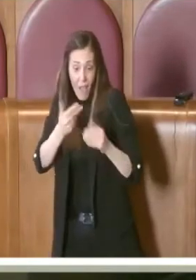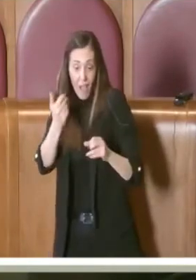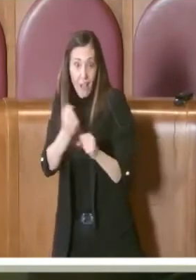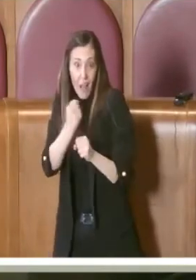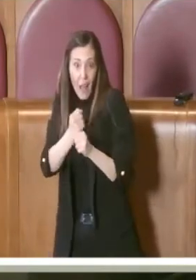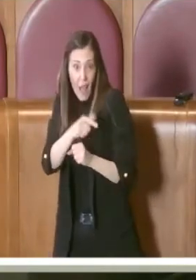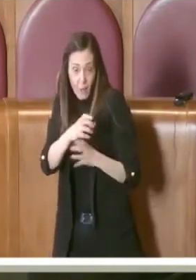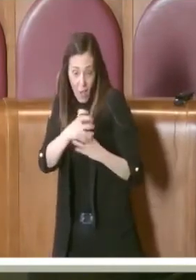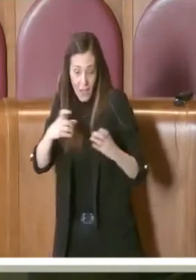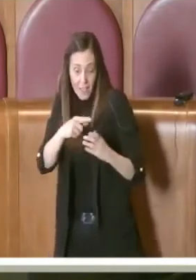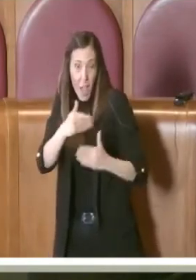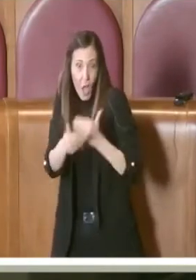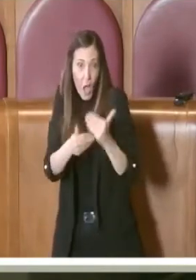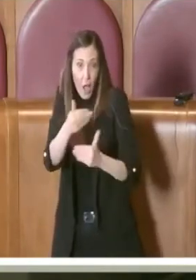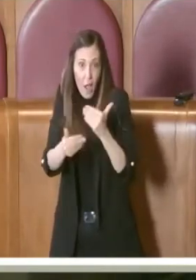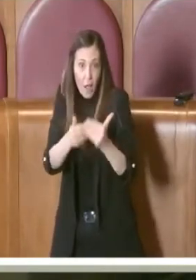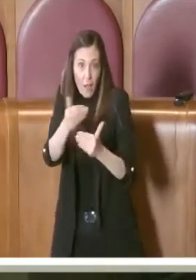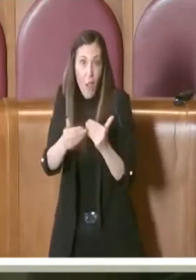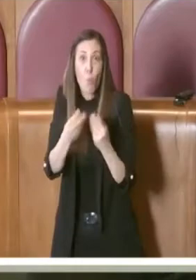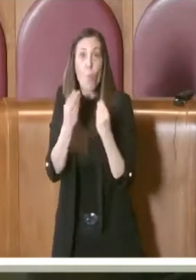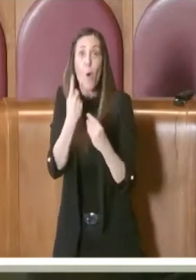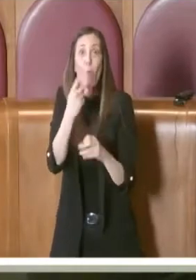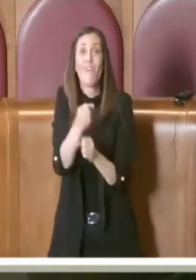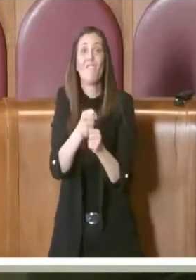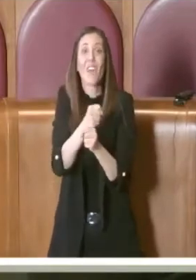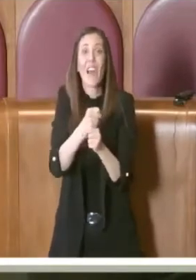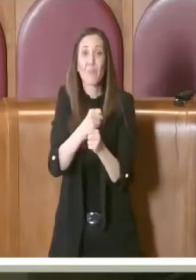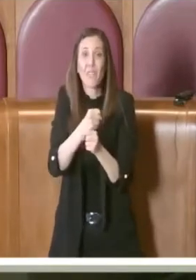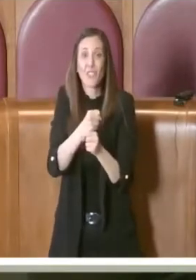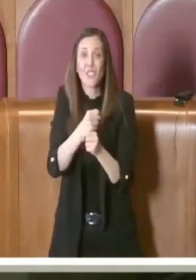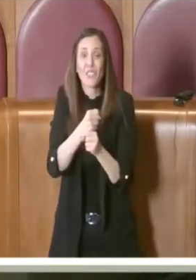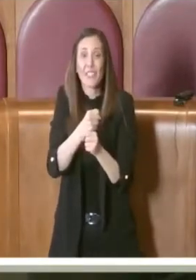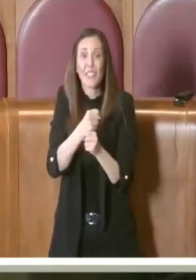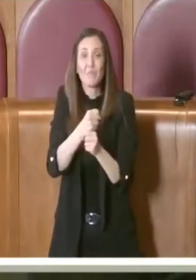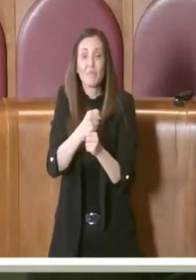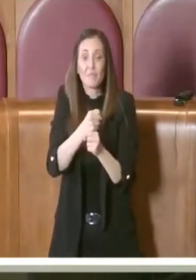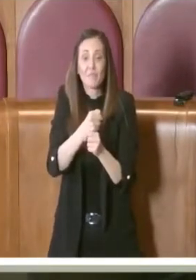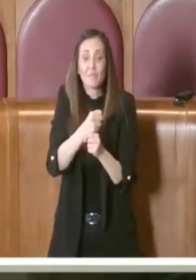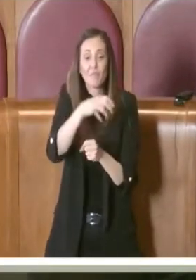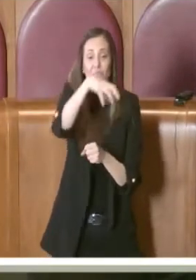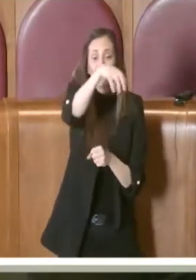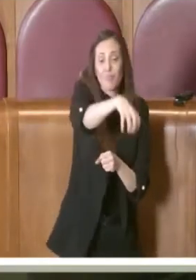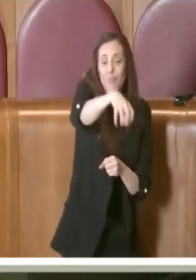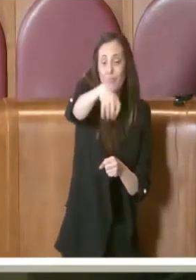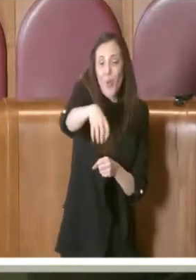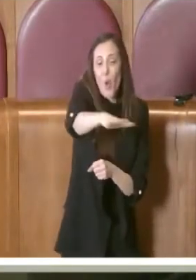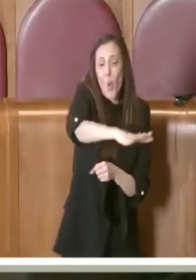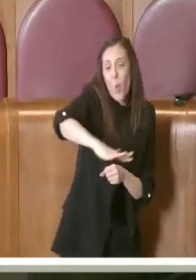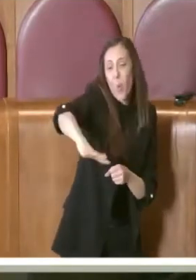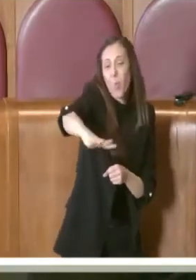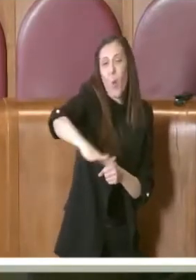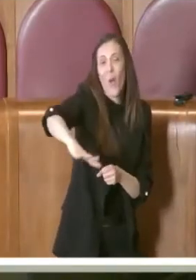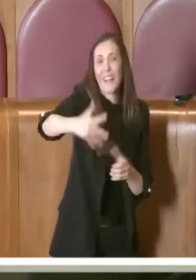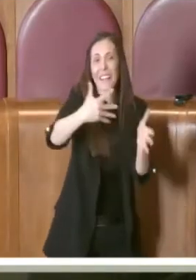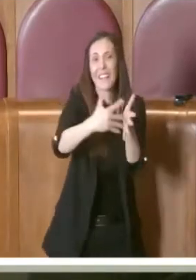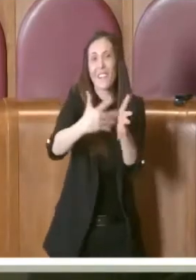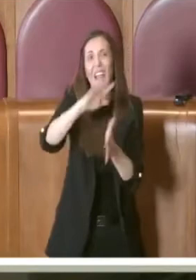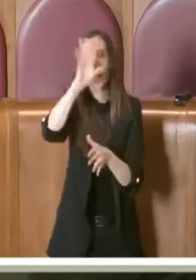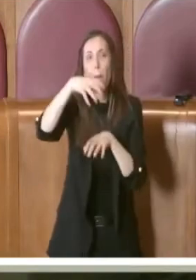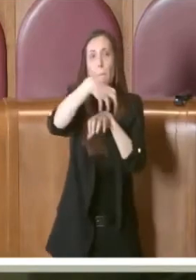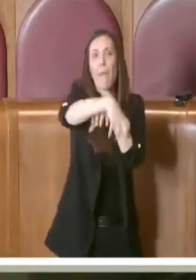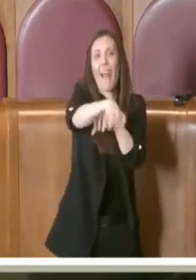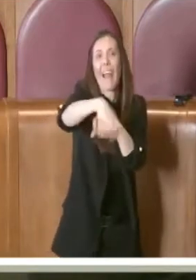Quando una farmacia si trova in zone particolarmente difficili, le nostre periferie,